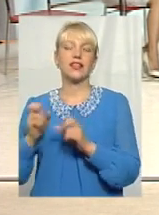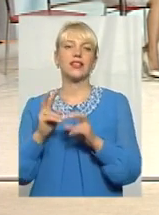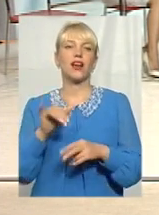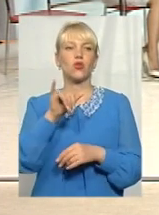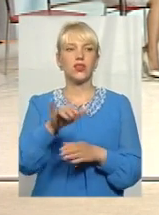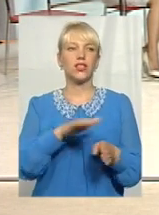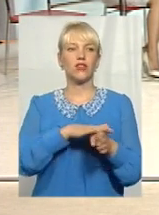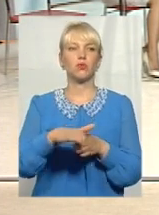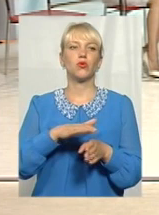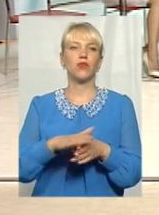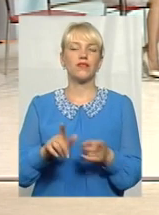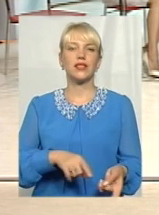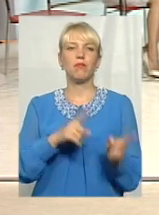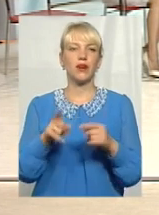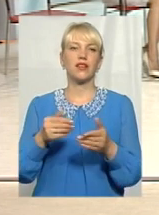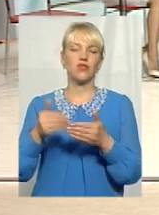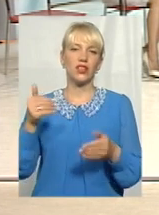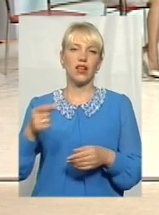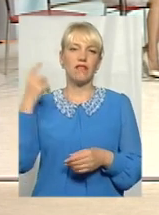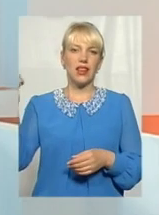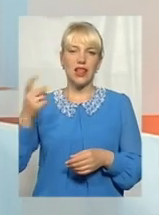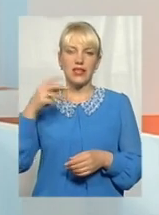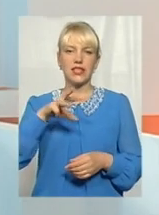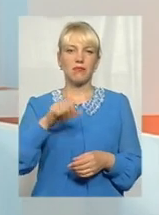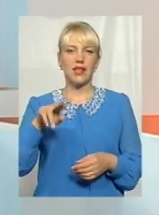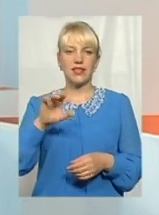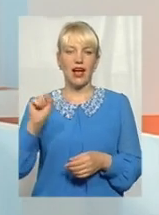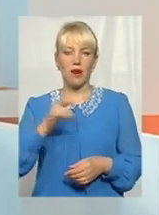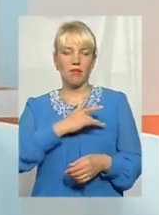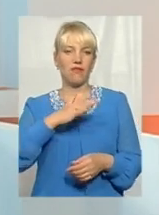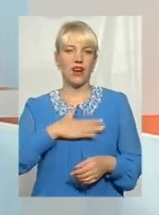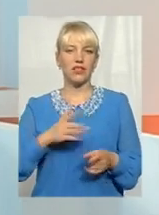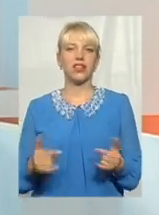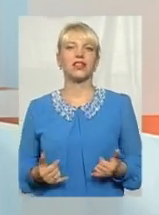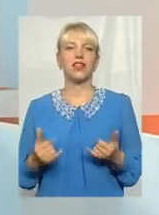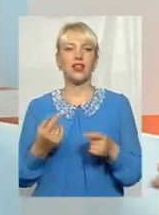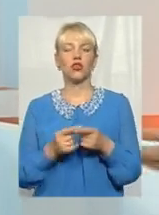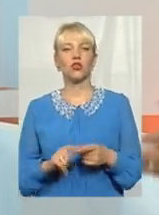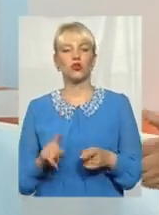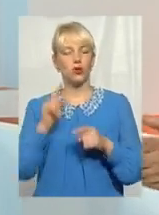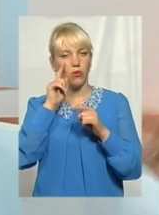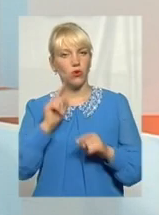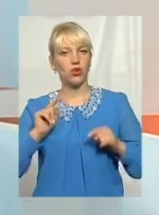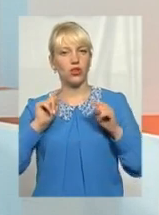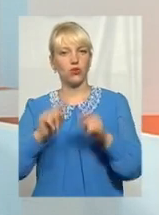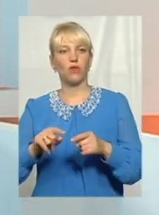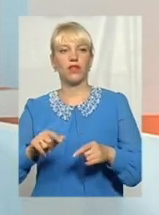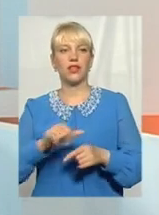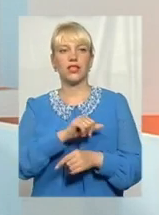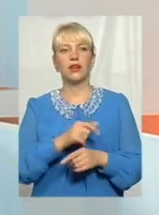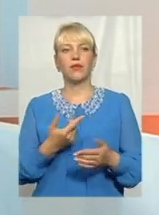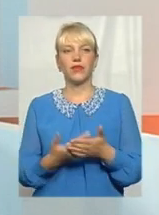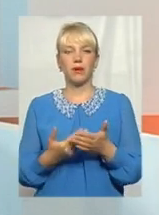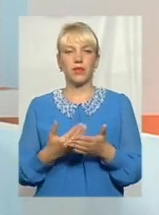відбувався перехід від власників медіа приватних, для того, щоб орієнтувати навіть того ж самого, будемо